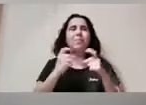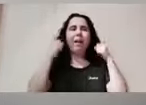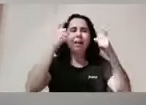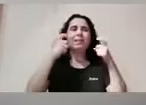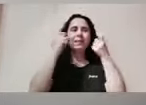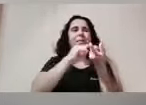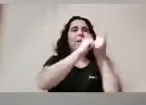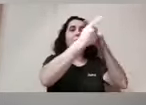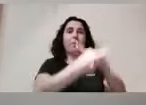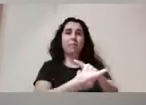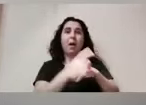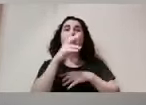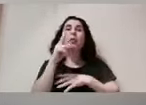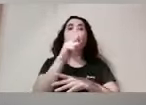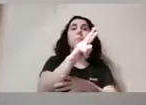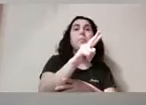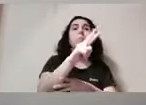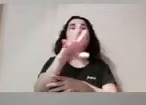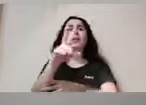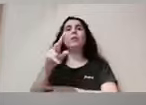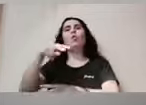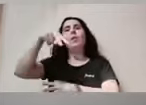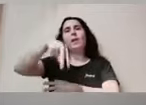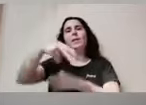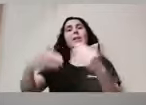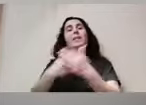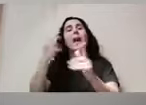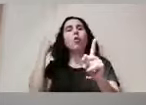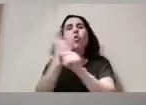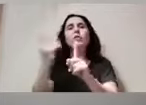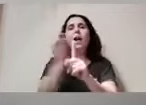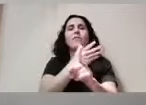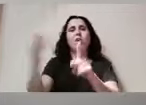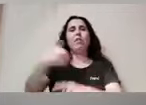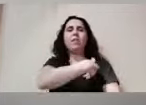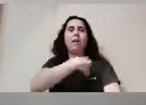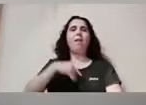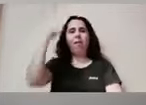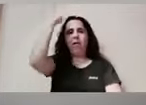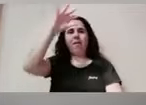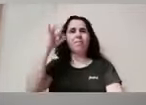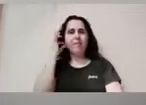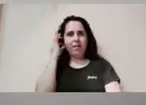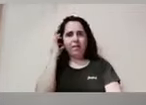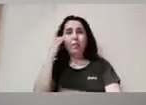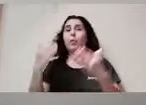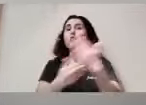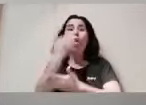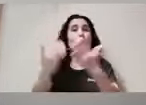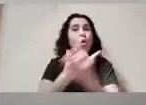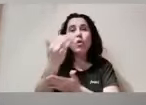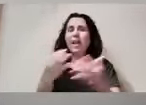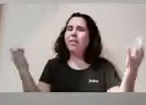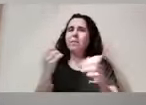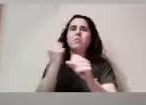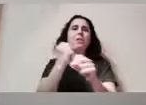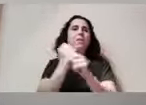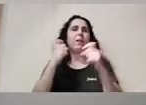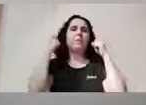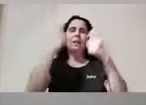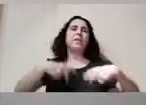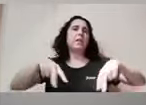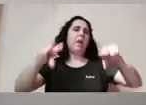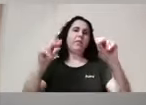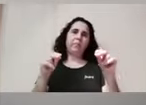ha que treballar-les per el bé, perquè el 25N és el dia contra la violència de gènere. Però tots els dies hem de lluitar